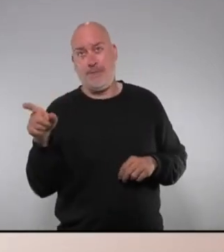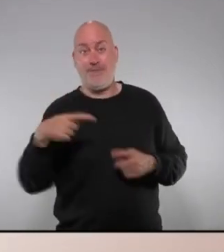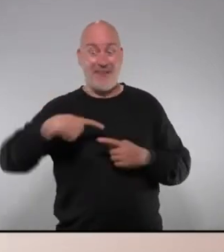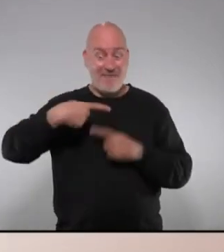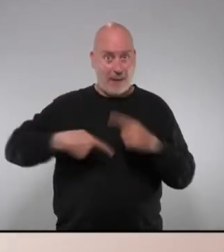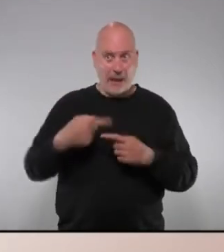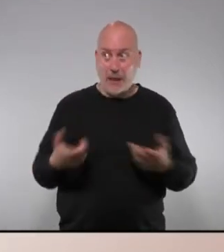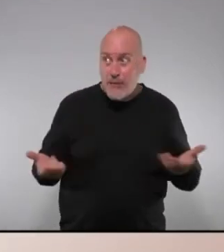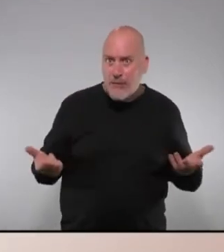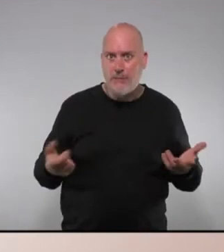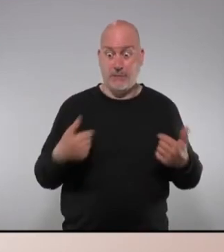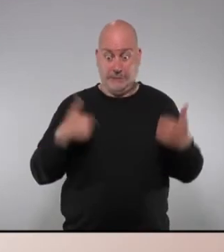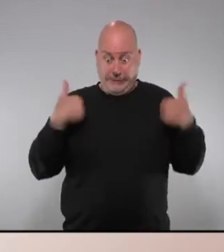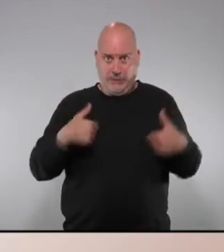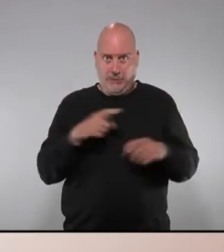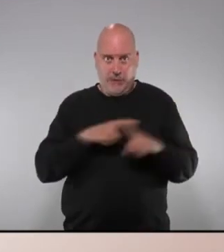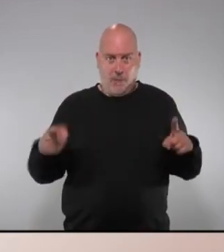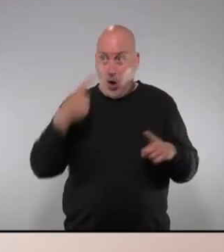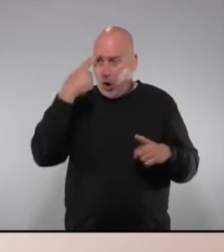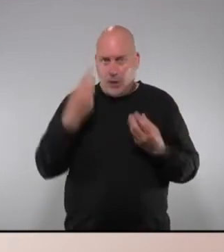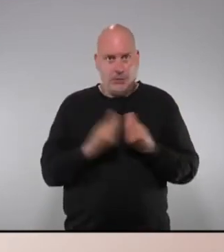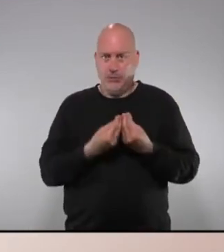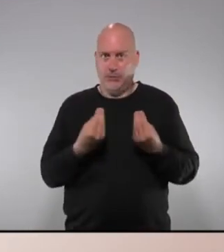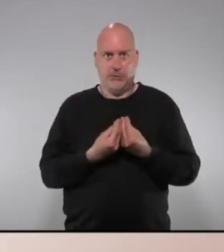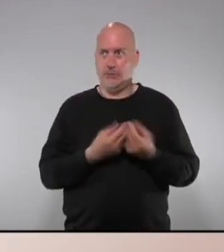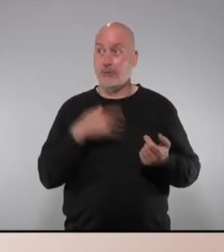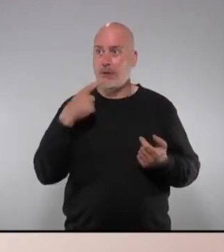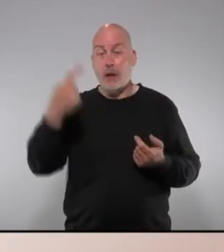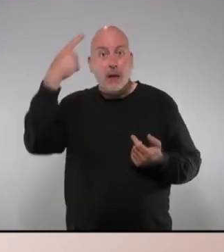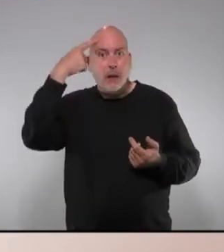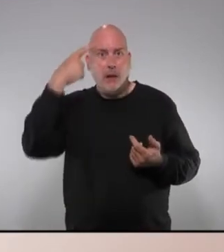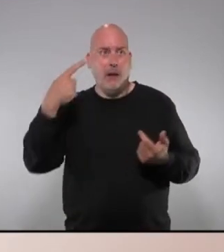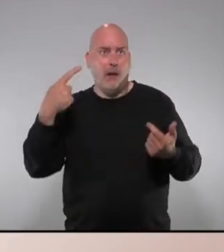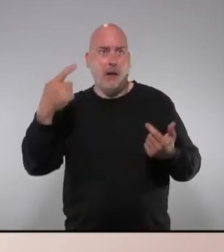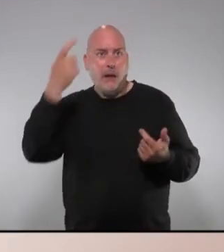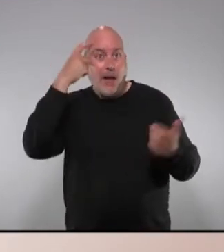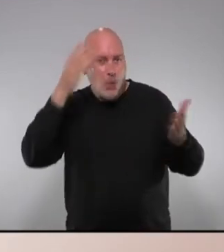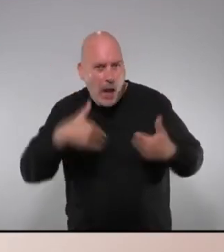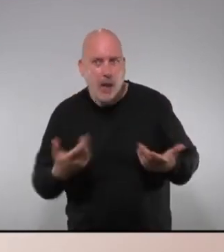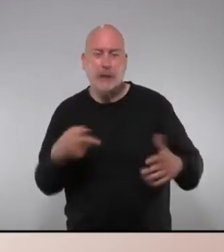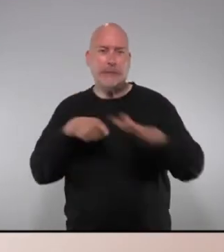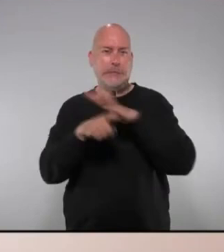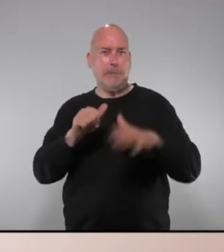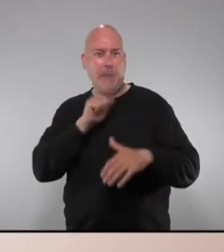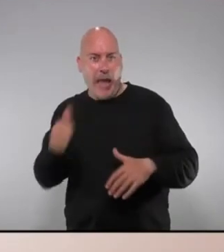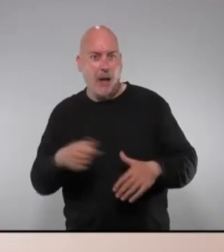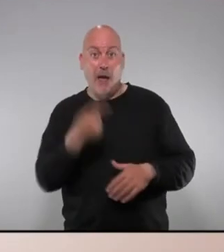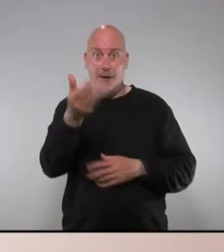no donen crèdit i jo tampoc la veritat incompetència mala gestió malversació pura i dura